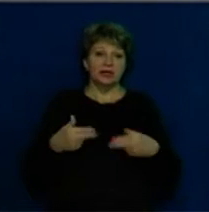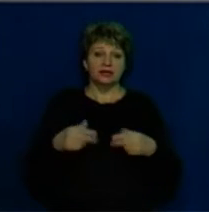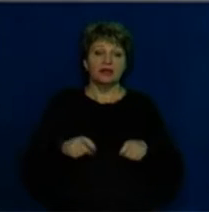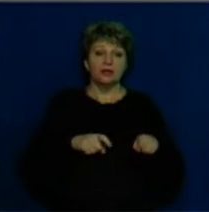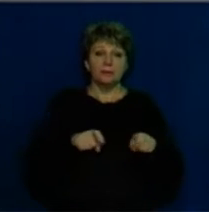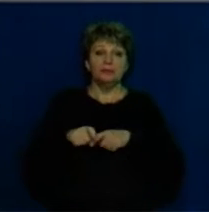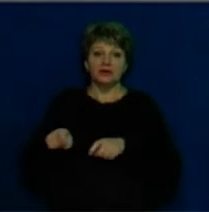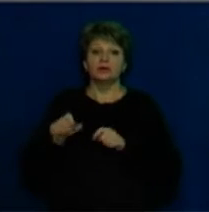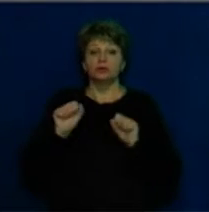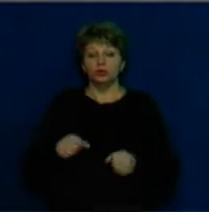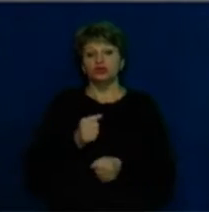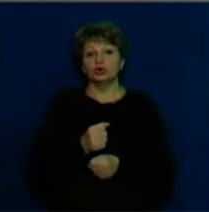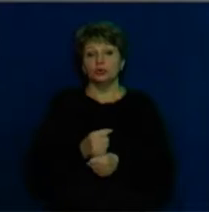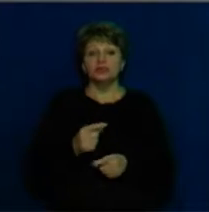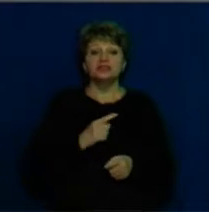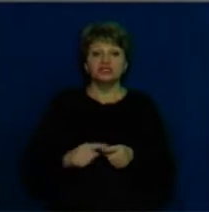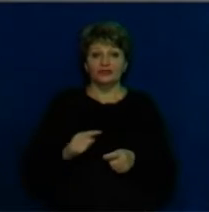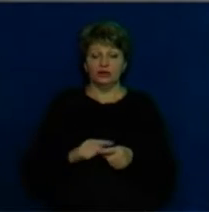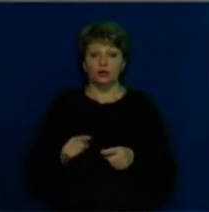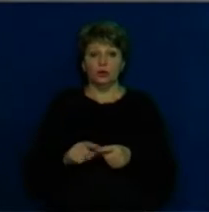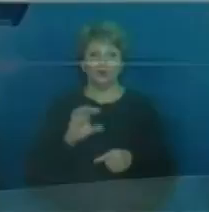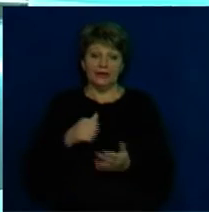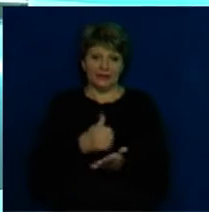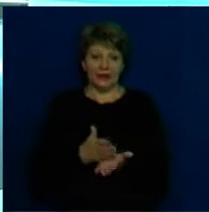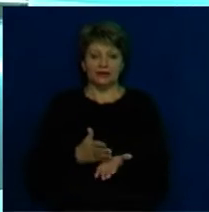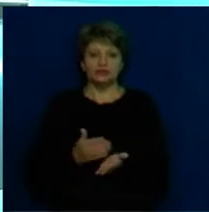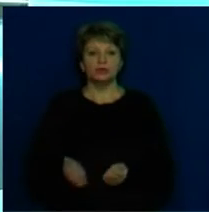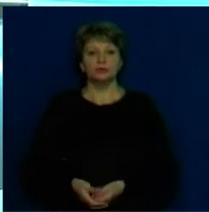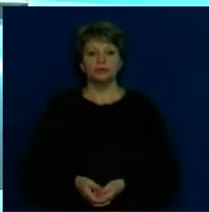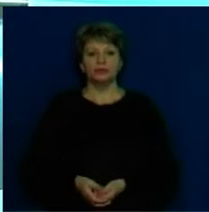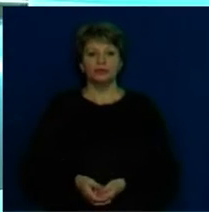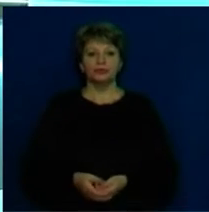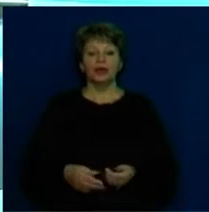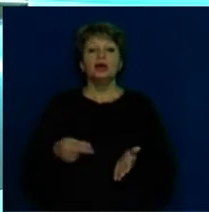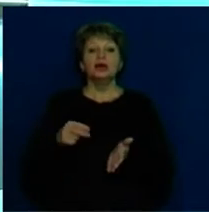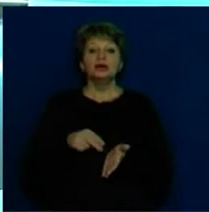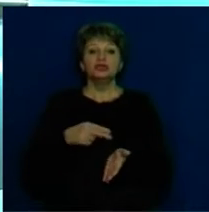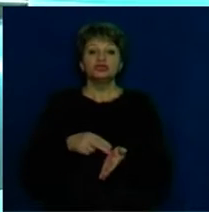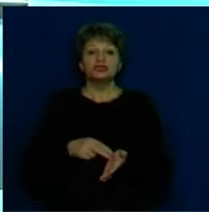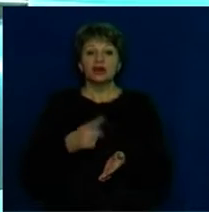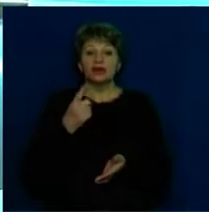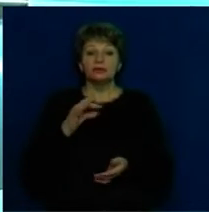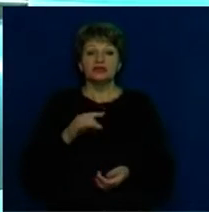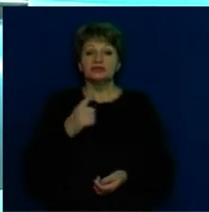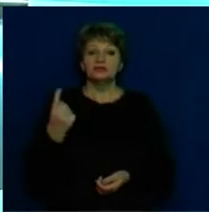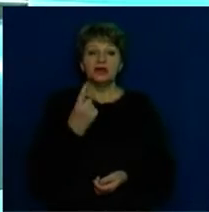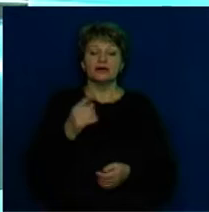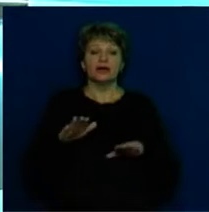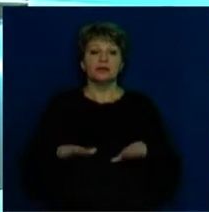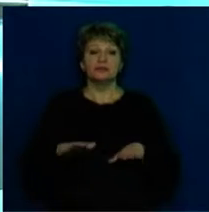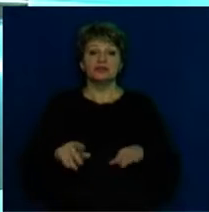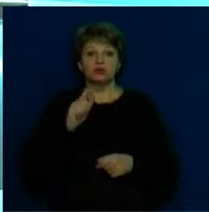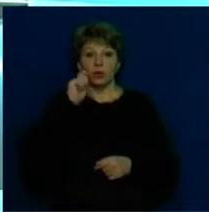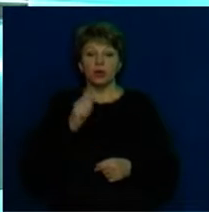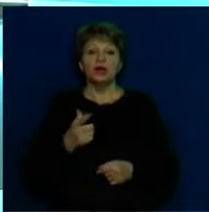Можна все це робити швидко і якісно. Черкаси стали одним із перших міст України, де впроваджуватимуть